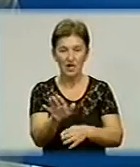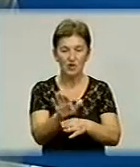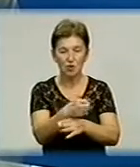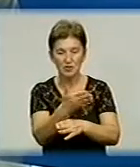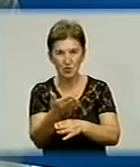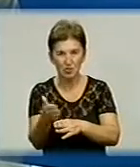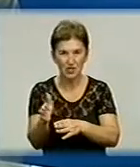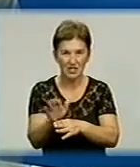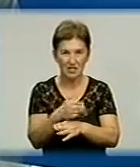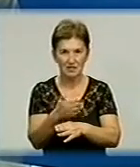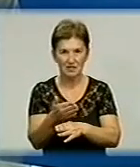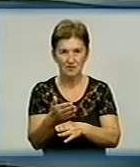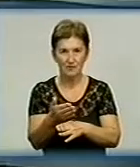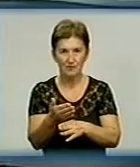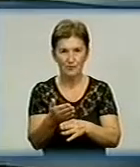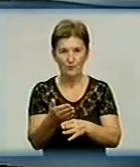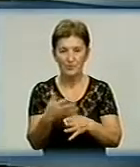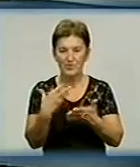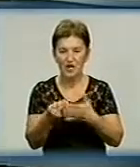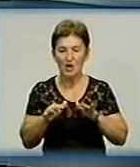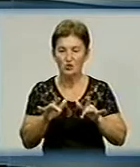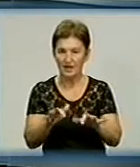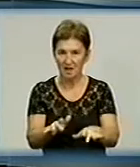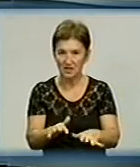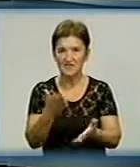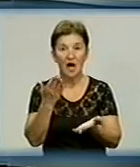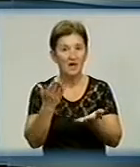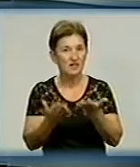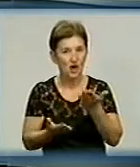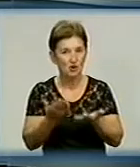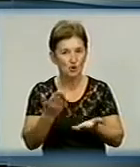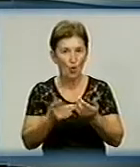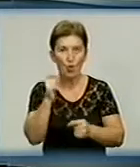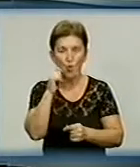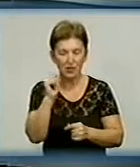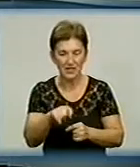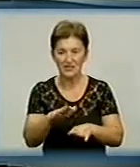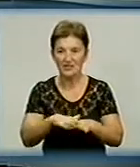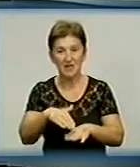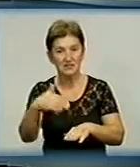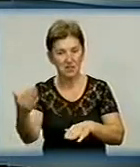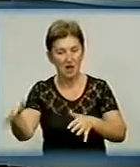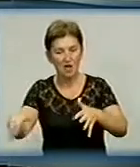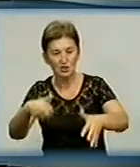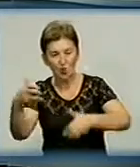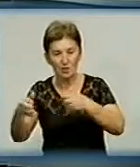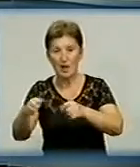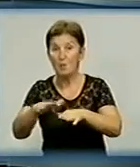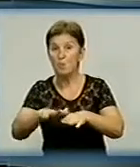координували свою діяльність. Якщо українська сторона проводила розкопки площадки,